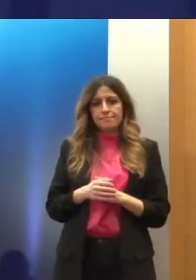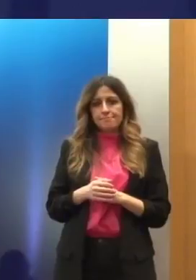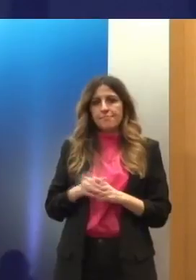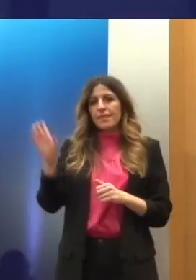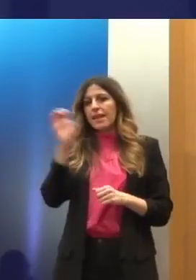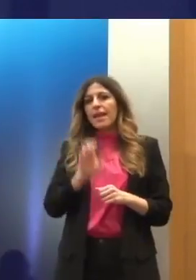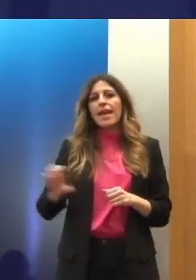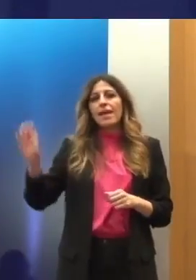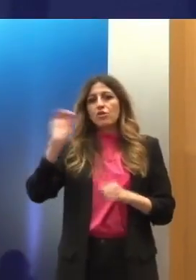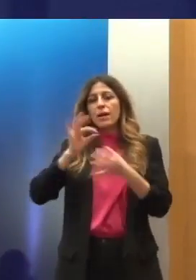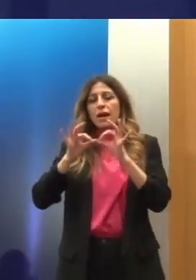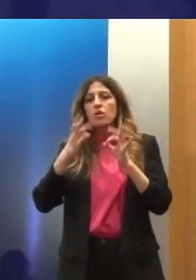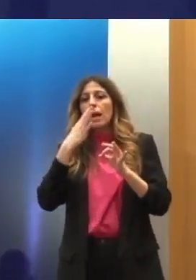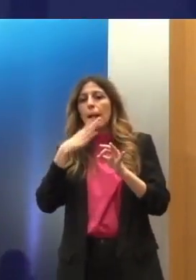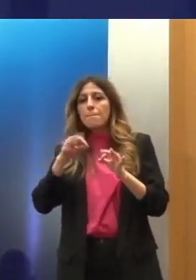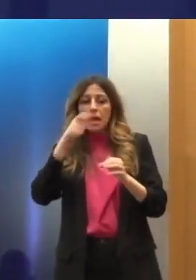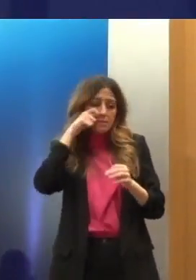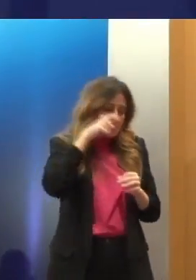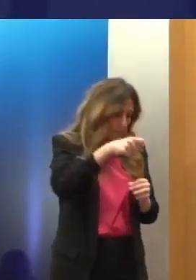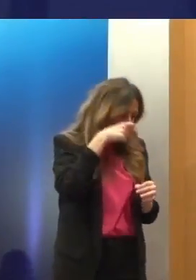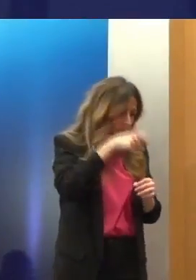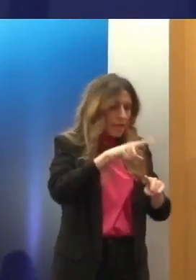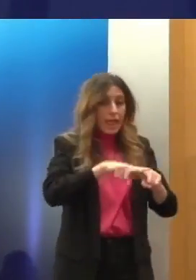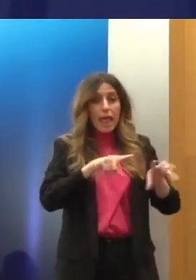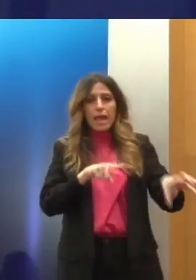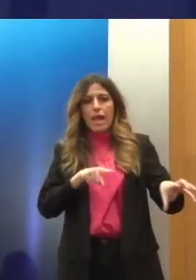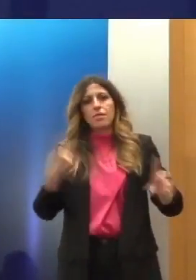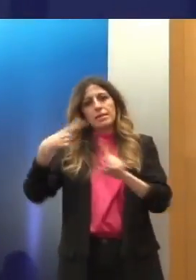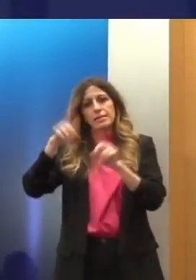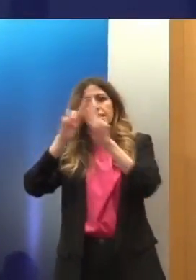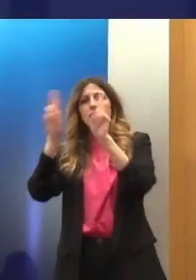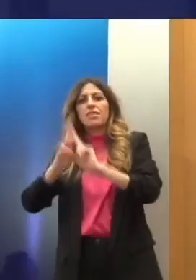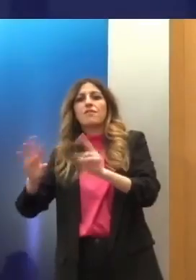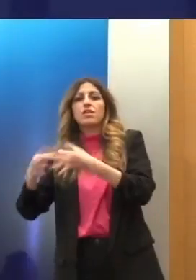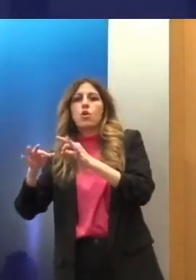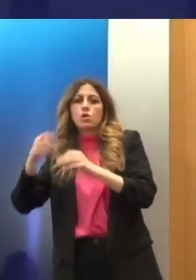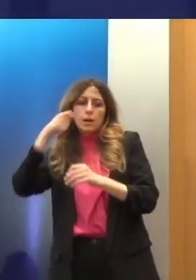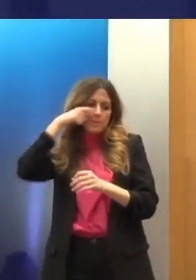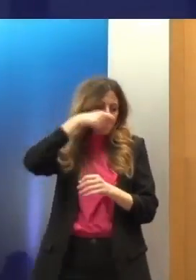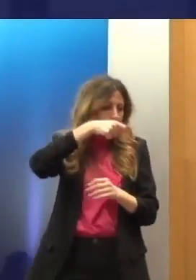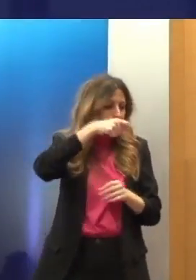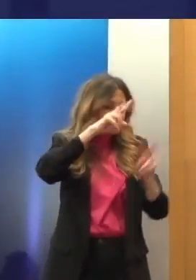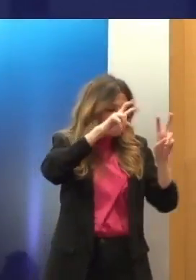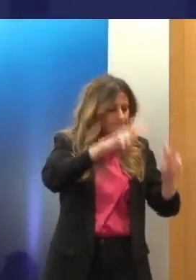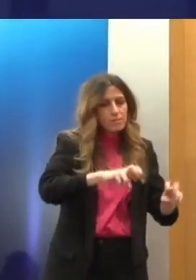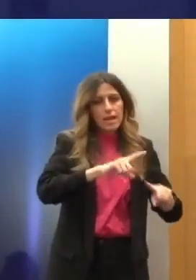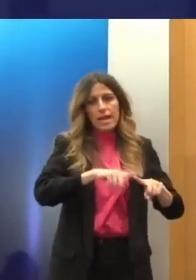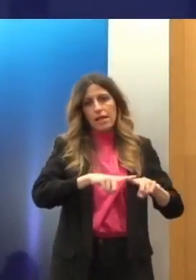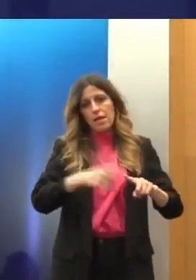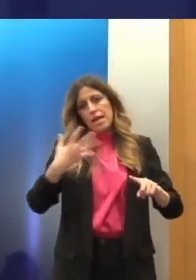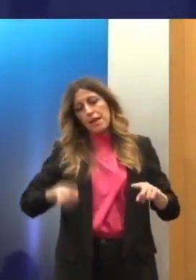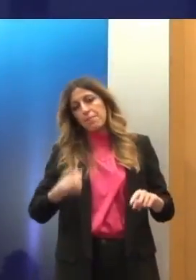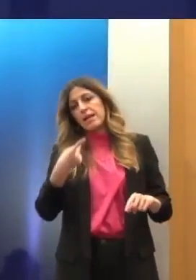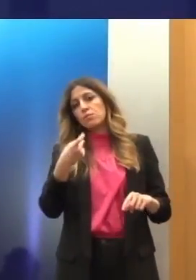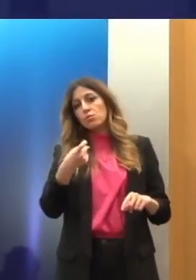ευρωπαϊκών οργάνων και των διεθνών οργάνων. Υπάρχει η πρόκληση της εφαρμογής